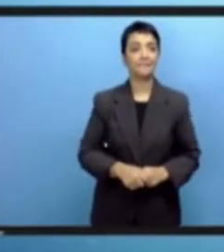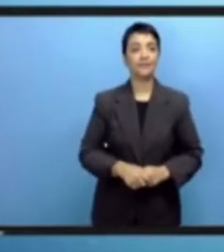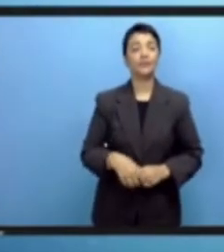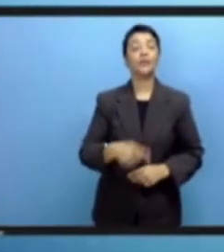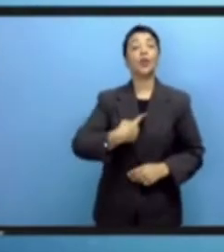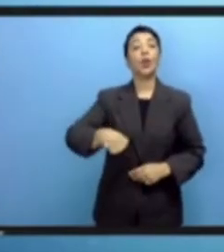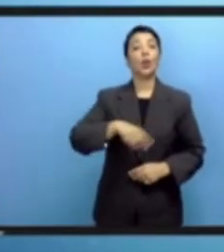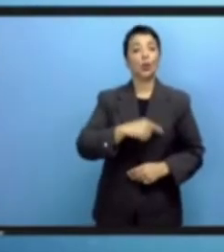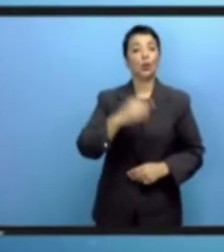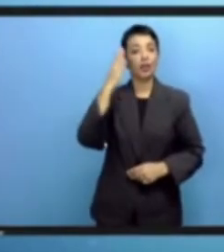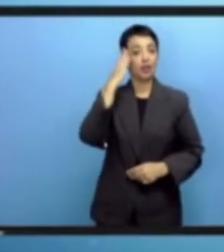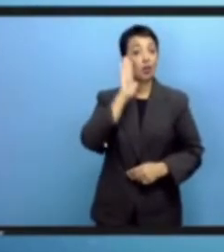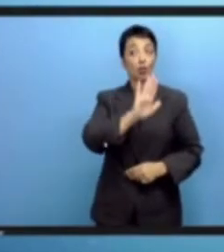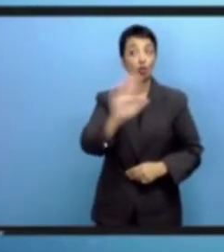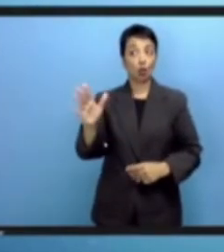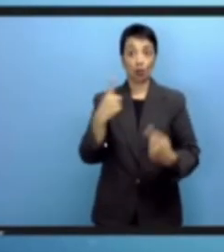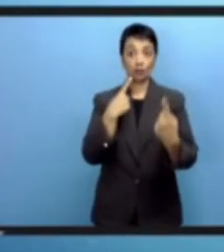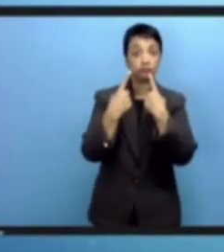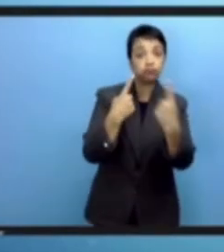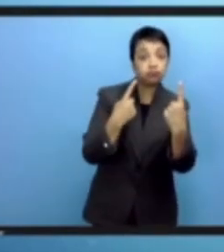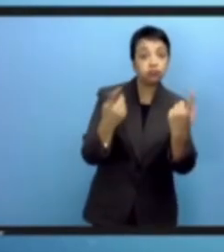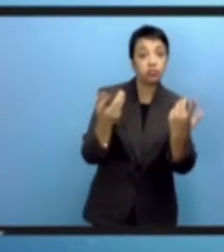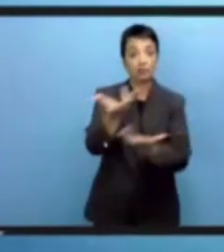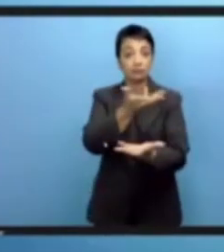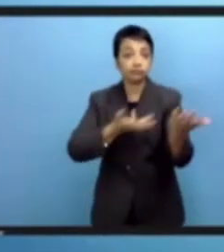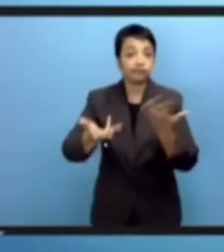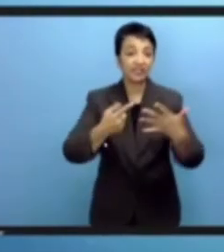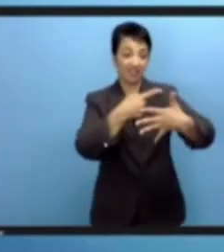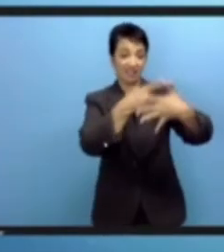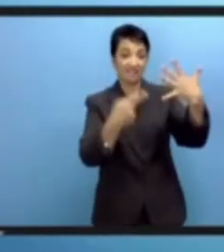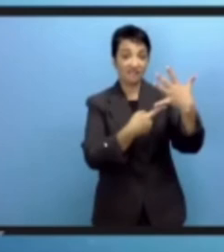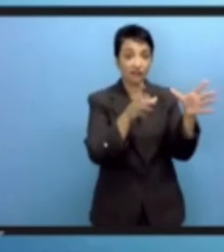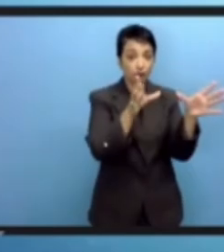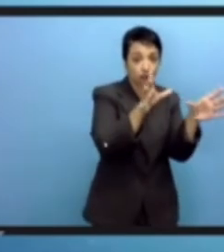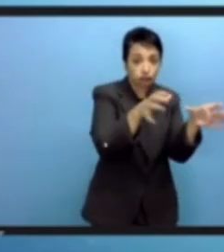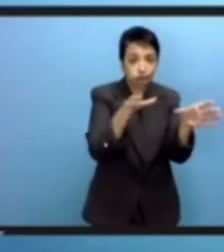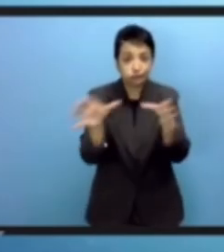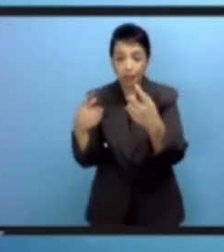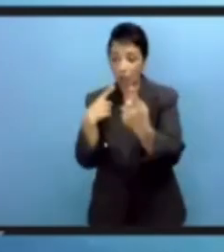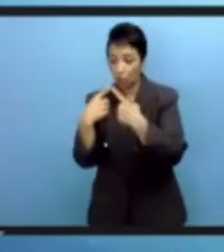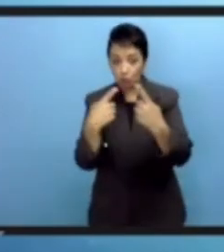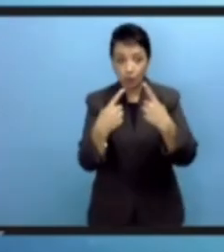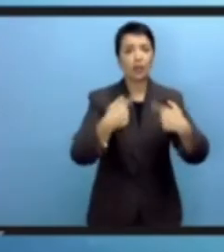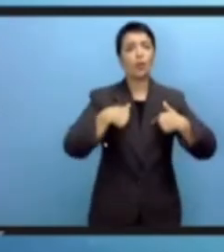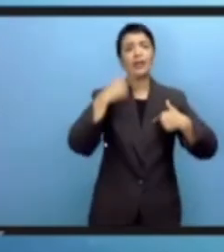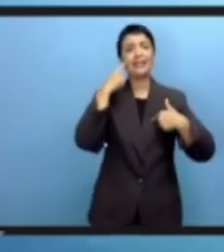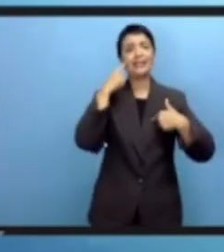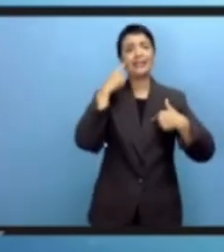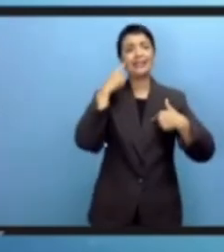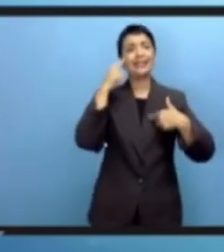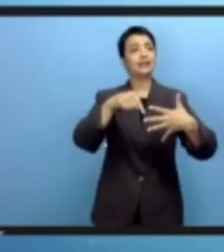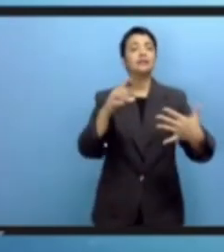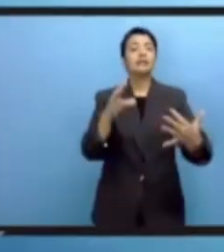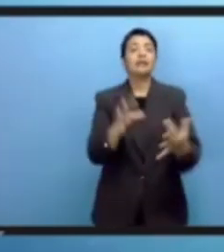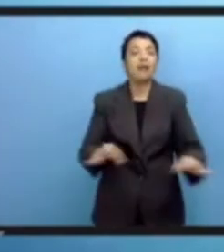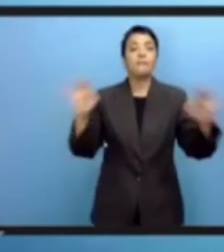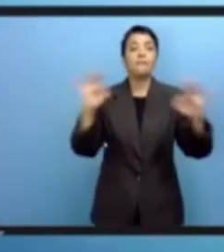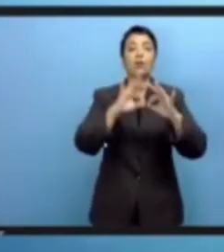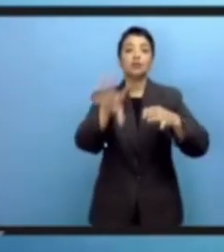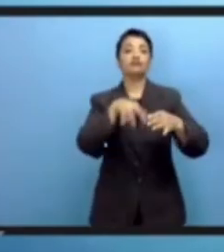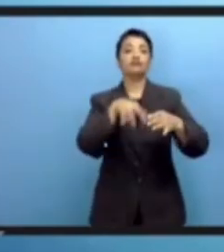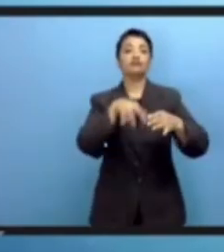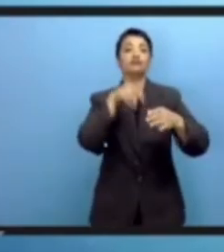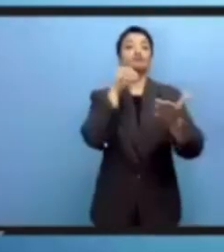خمسة على جدول أعماله وكلها تتكافأ مع أفريقة مع مهام أفريقة المثاق